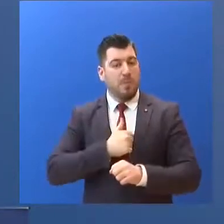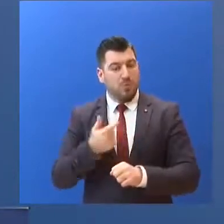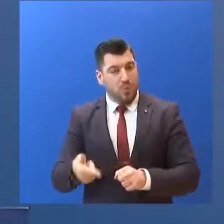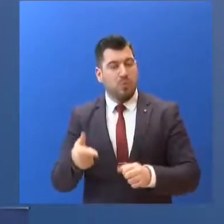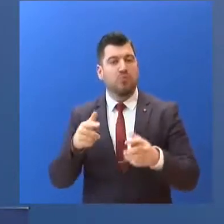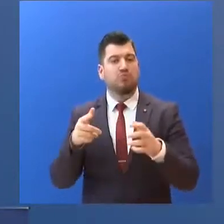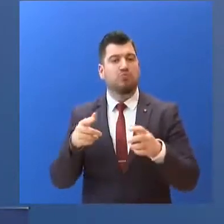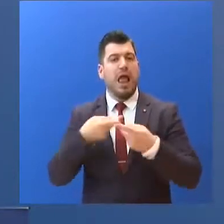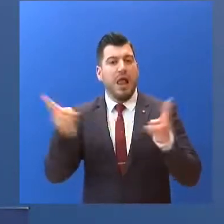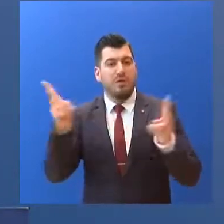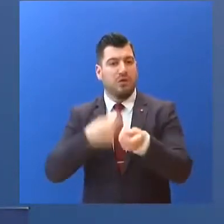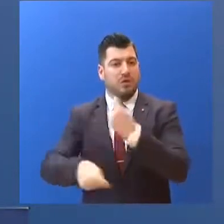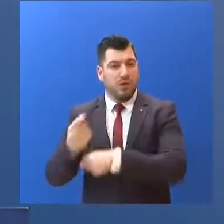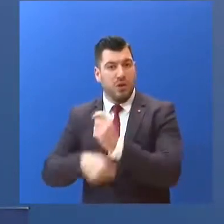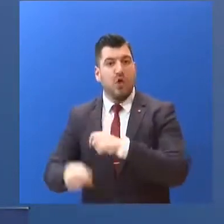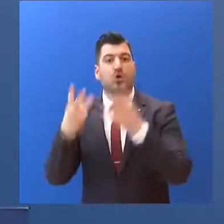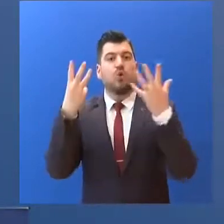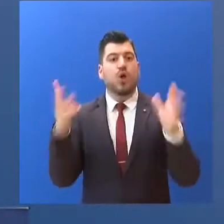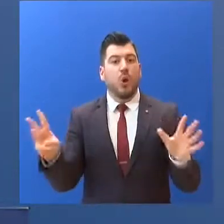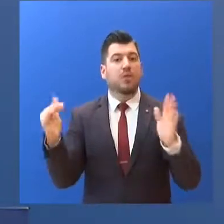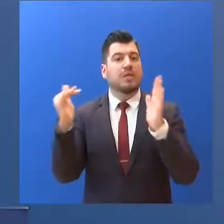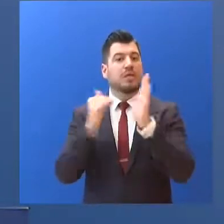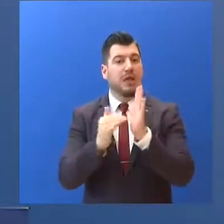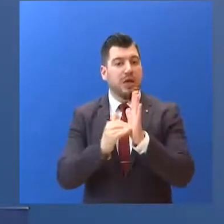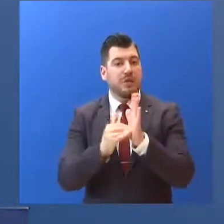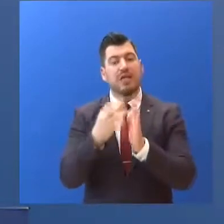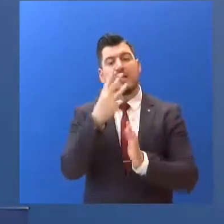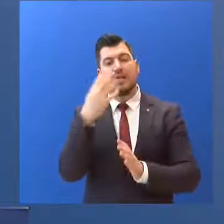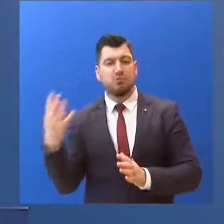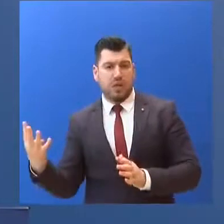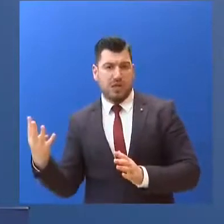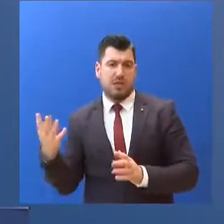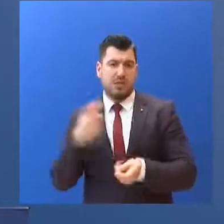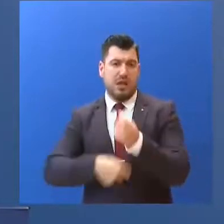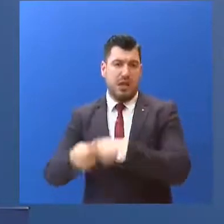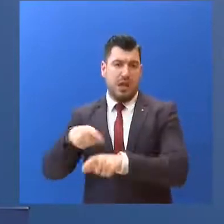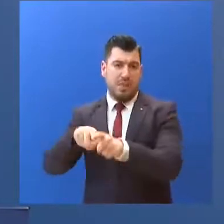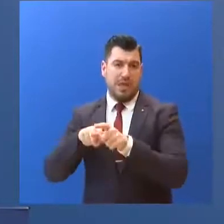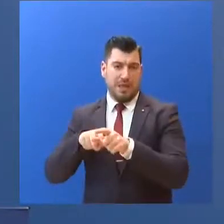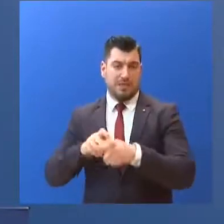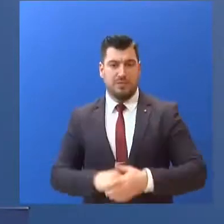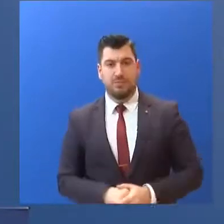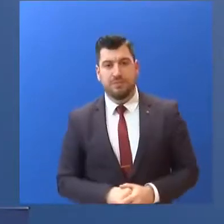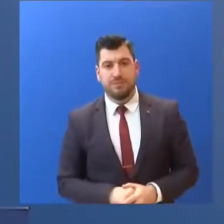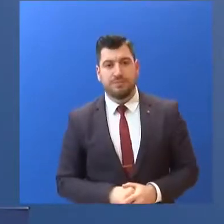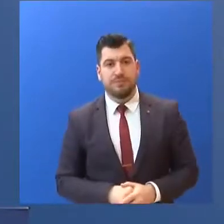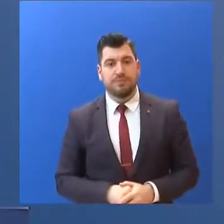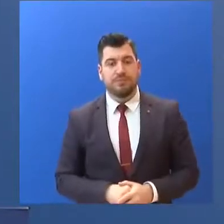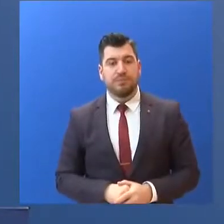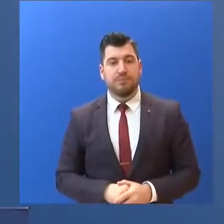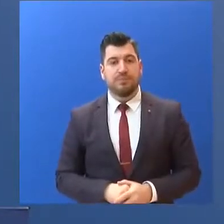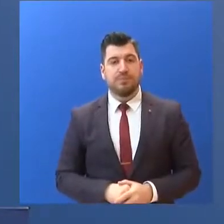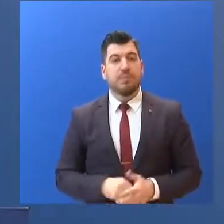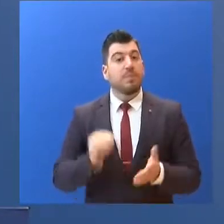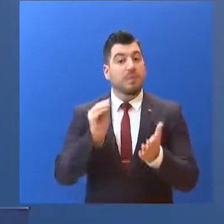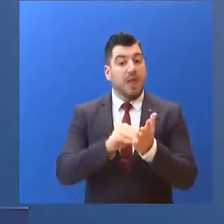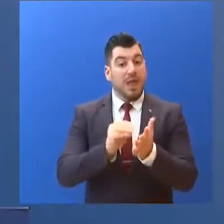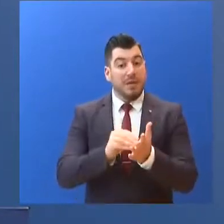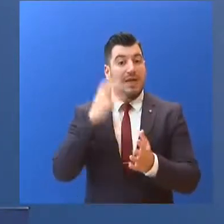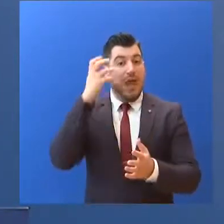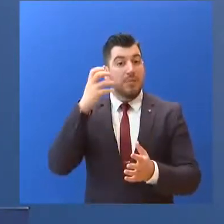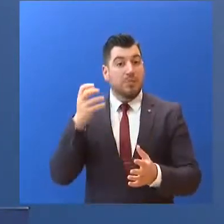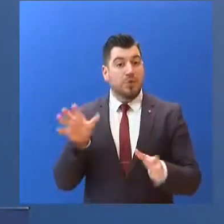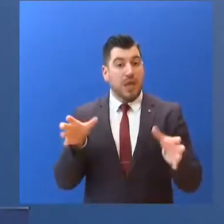επιχειρήσεων... καθώς και 800.000 ή 3 στους 4 επιχειρήσεις. Περαλαμβάνουν επίσης... παροχή στους επιστημονικούς